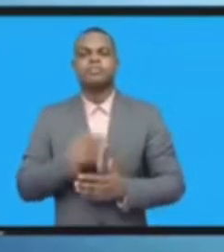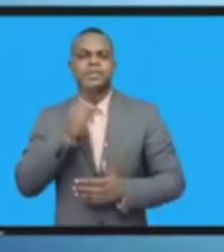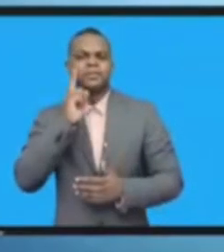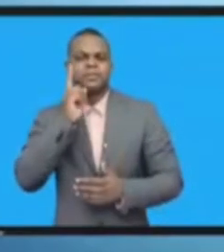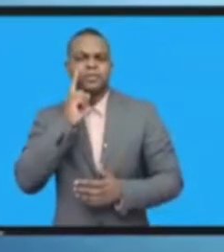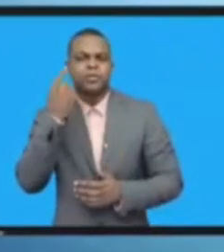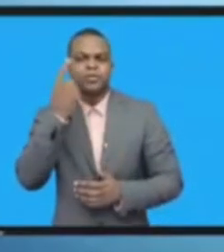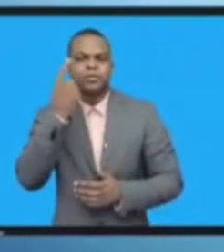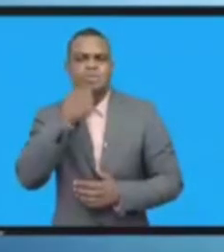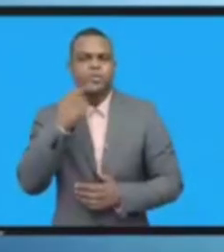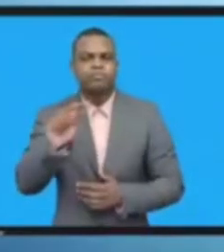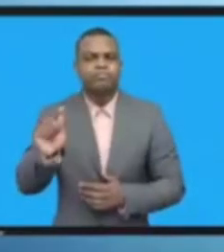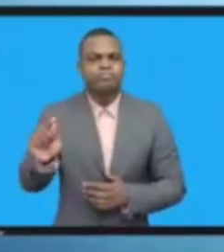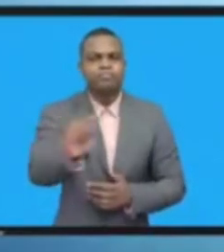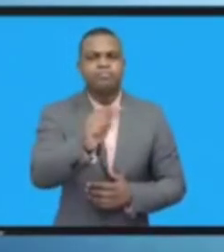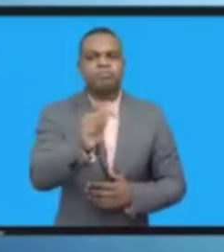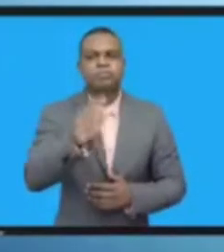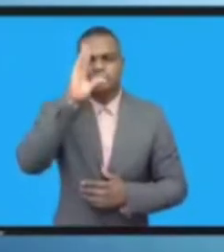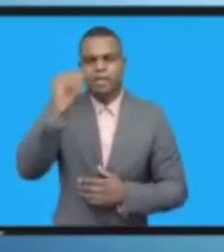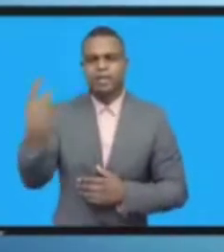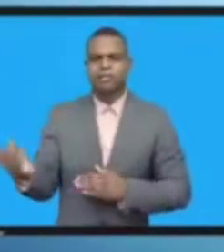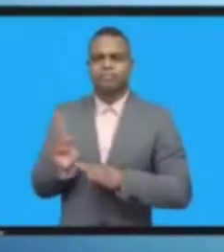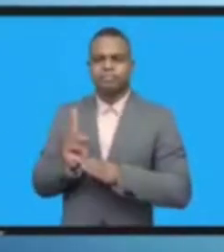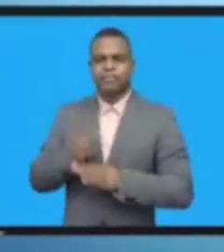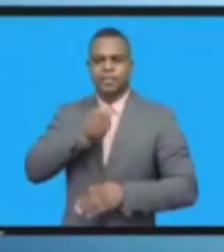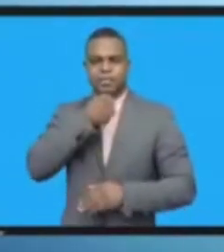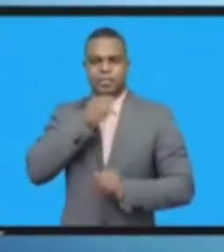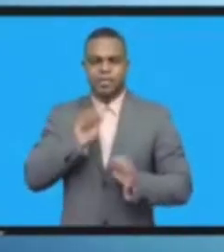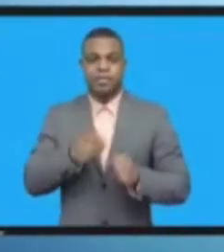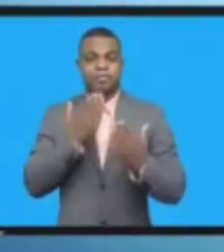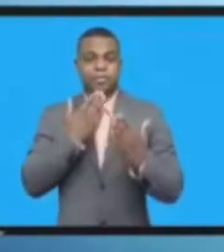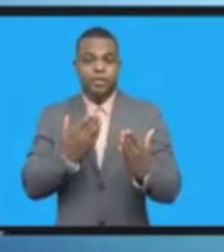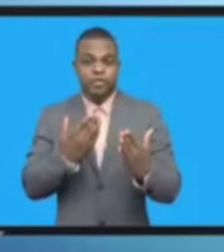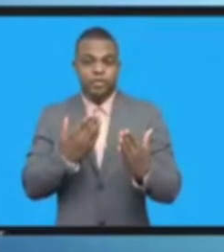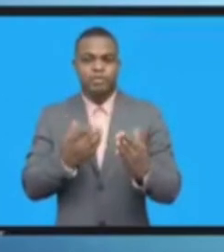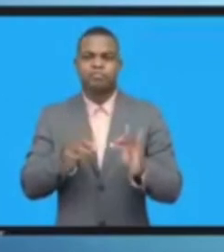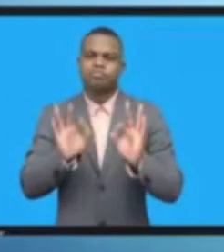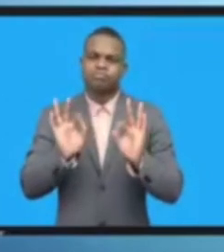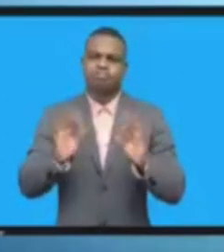للتحدث شكرا جزيلا ويسعدنا تواجدكم معنا